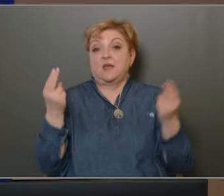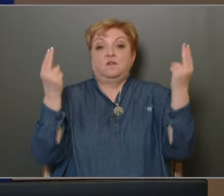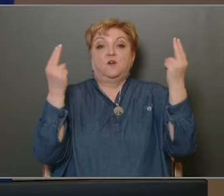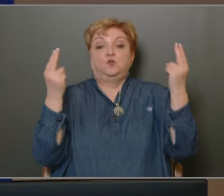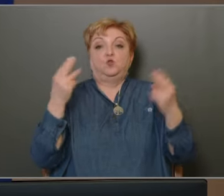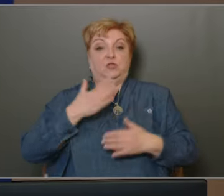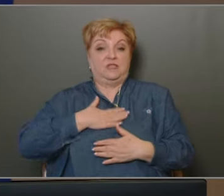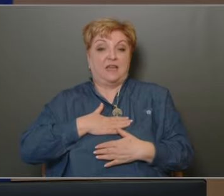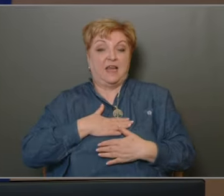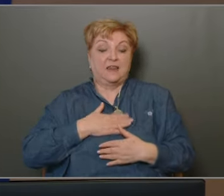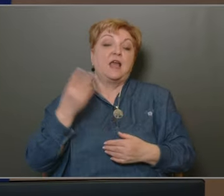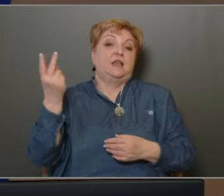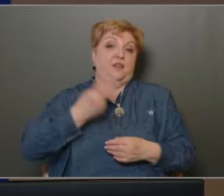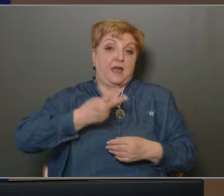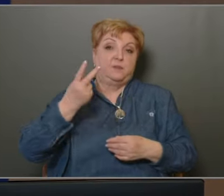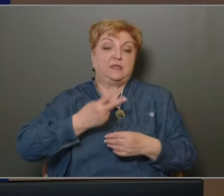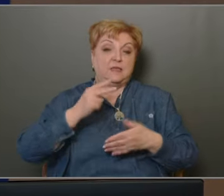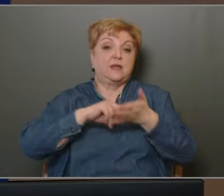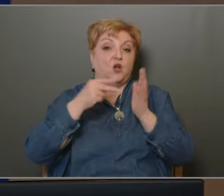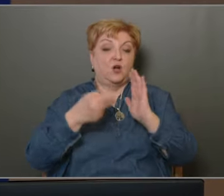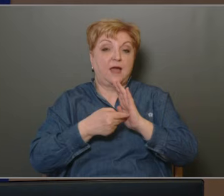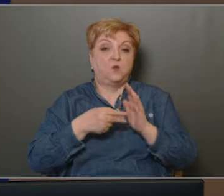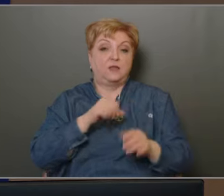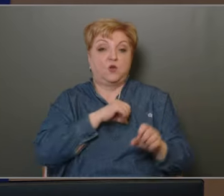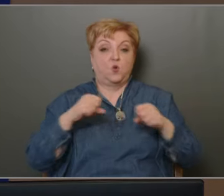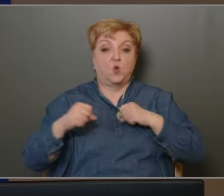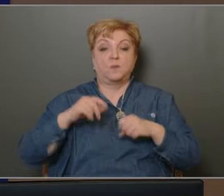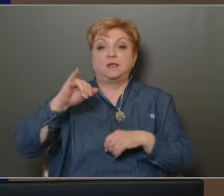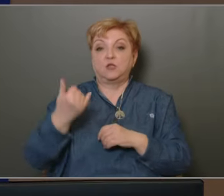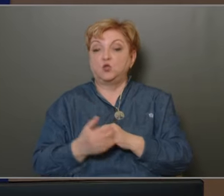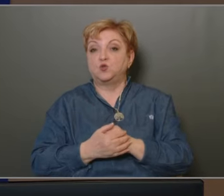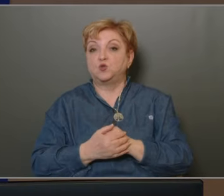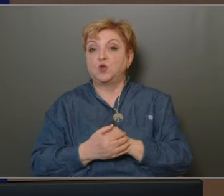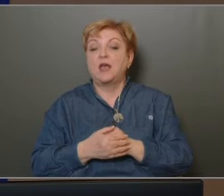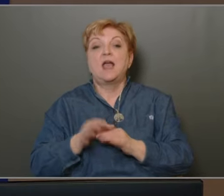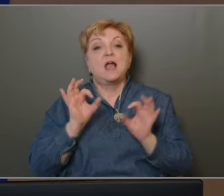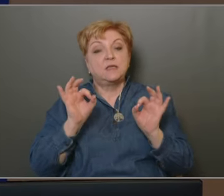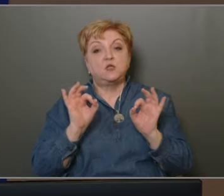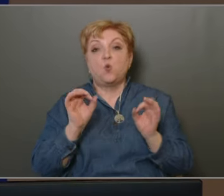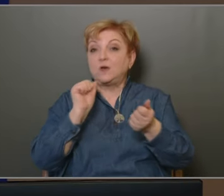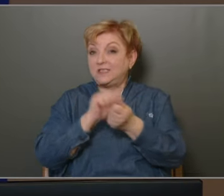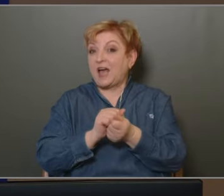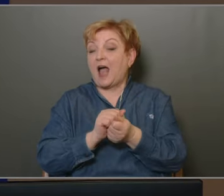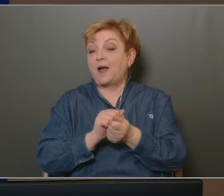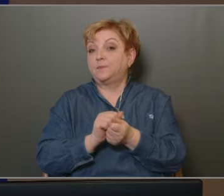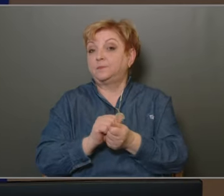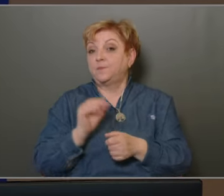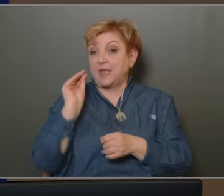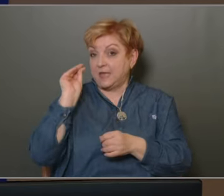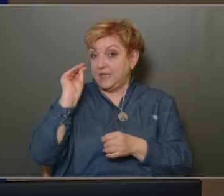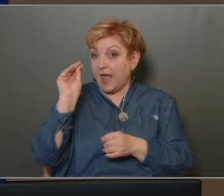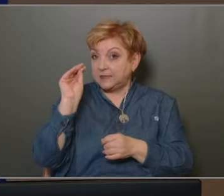természetesen így a kerületi önkormányzat is, ez egy jó szám ilyen értelemben. Jelzem azt,